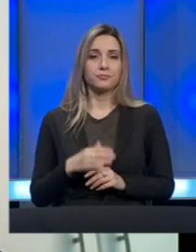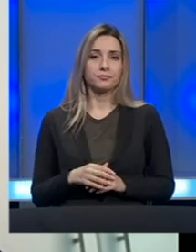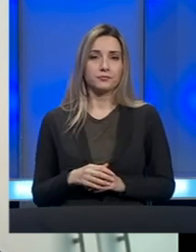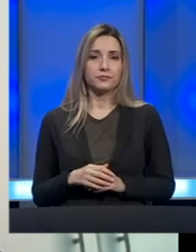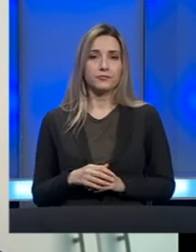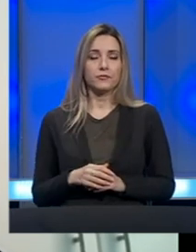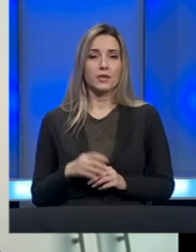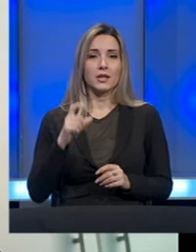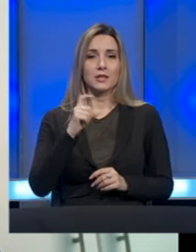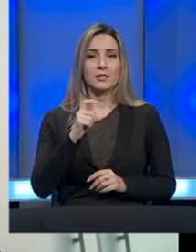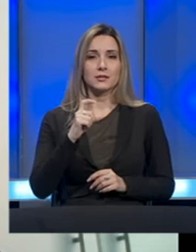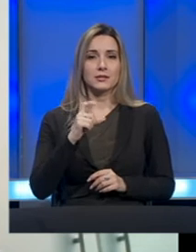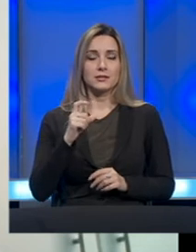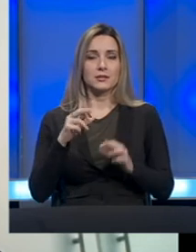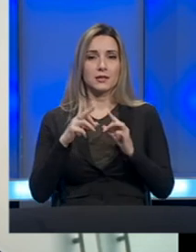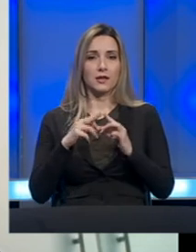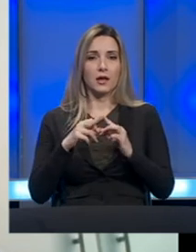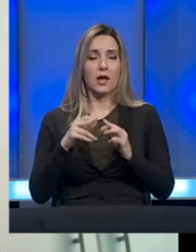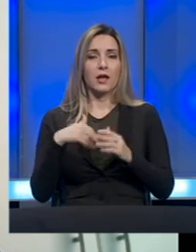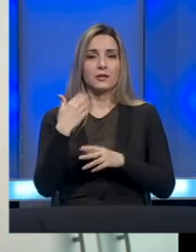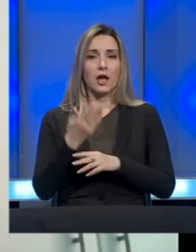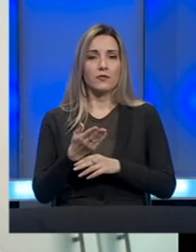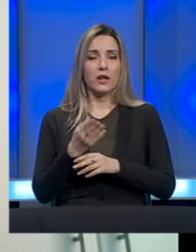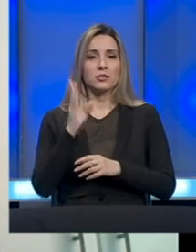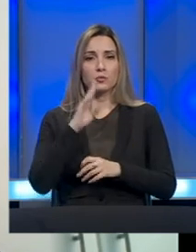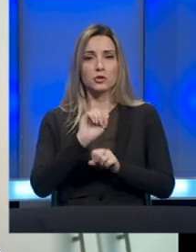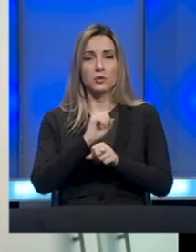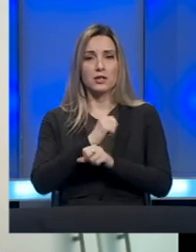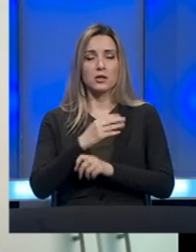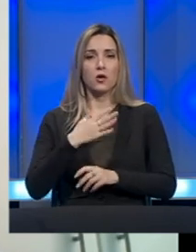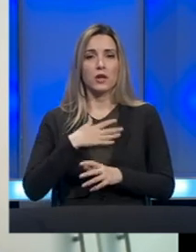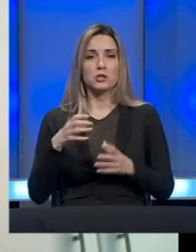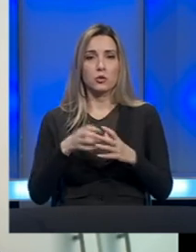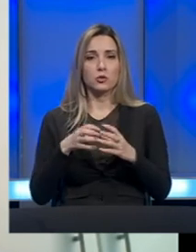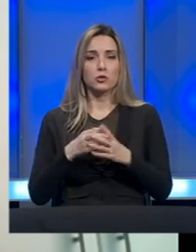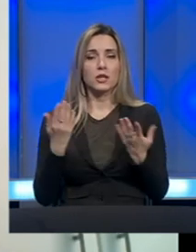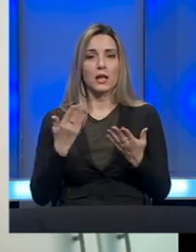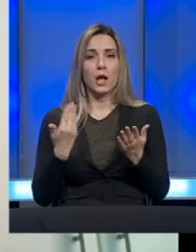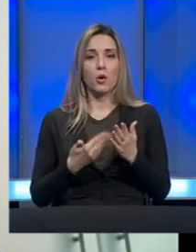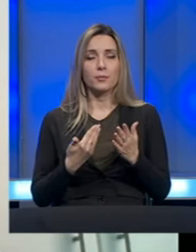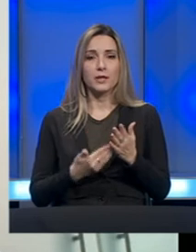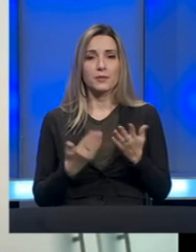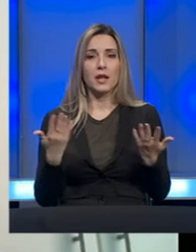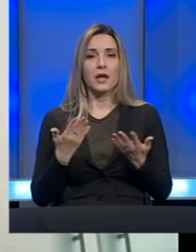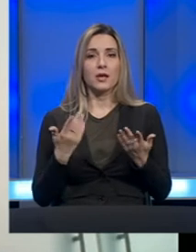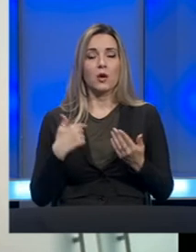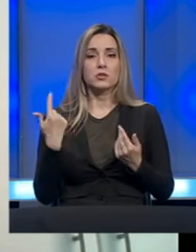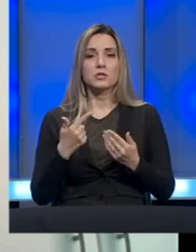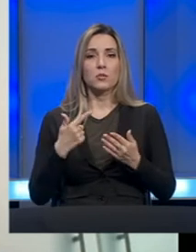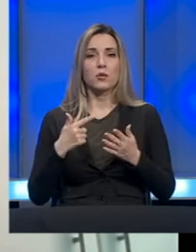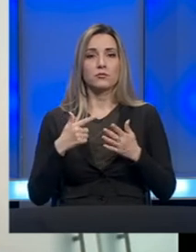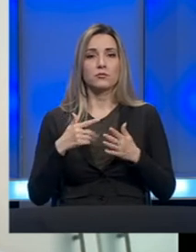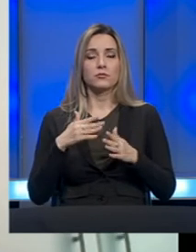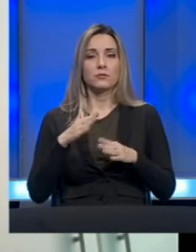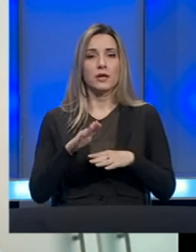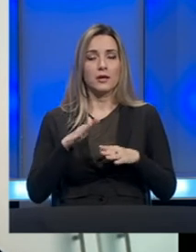udruženja CCI na nivou Evrope, naveli su Bosnu i Hercegovini naše udruženje kao primjer kako smo reagovali, kako